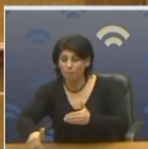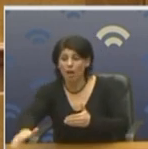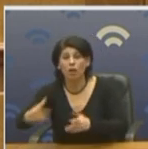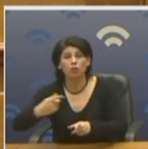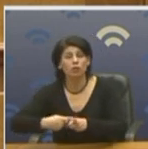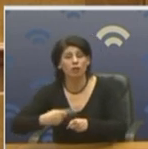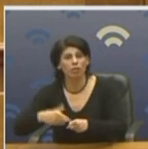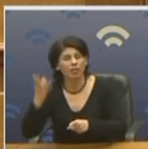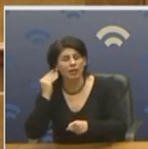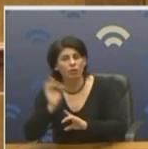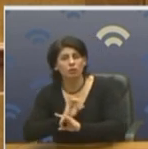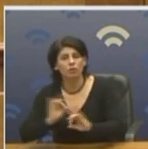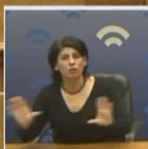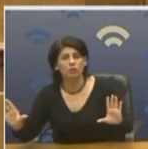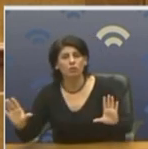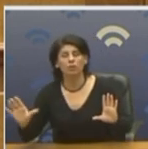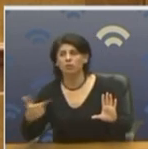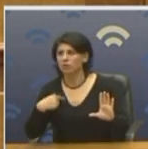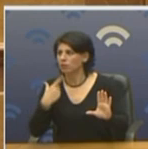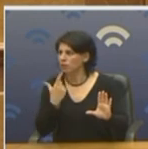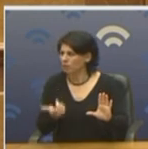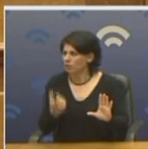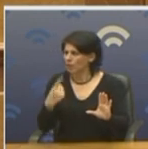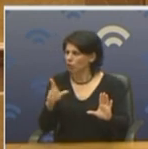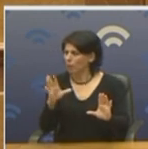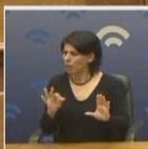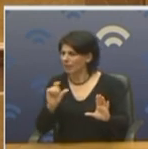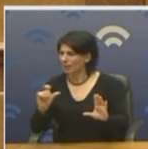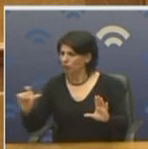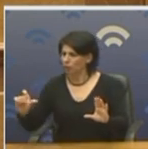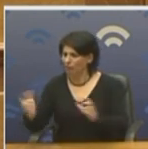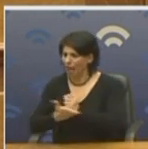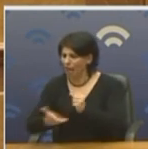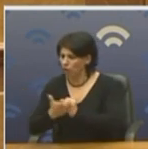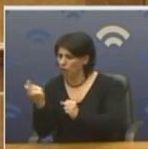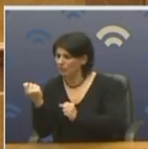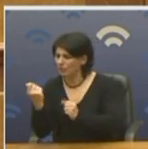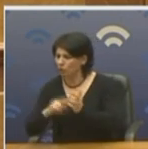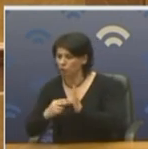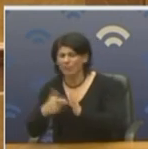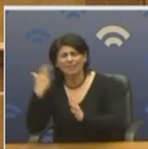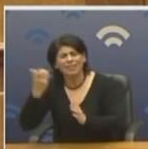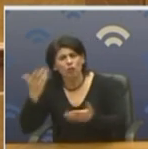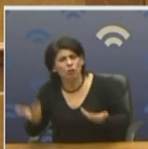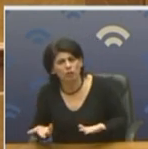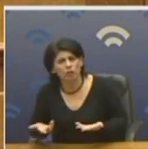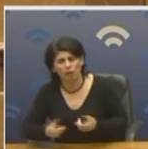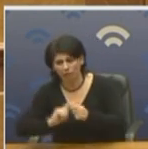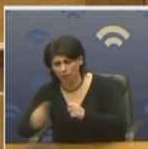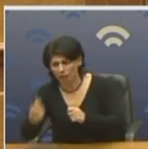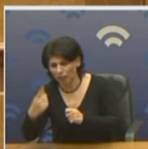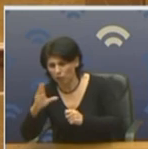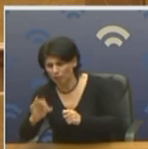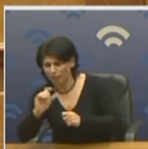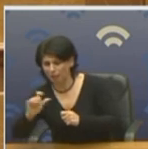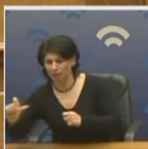τίποτα κατά τον πρωτογενή τομέα, πραγματικά είπατε 150 εκατομμύρια αγροτική οικονομία. Τι εννοείτε. Τι εννοεί ο Πίτης. Θα δώσουμε, λέει, 150 εκατομμύρια